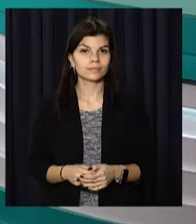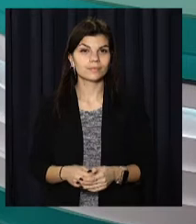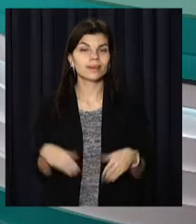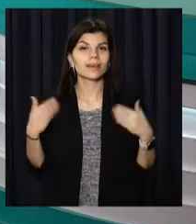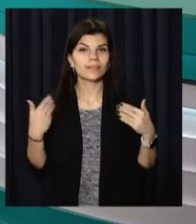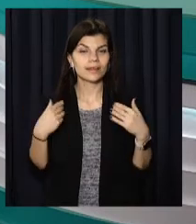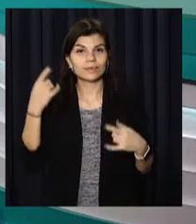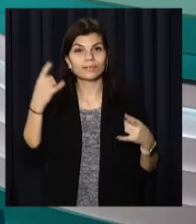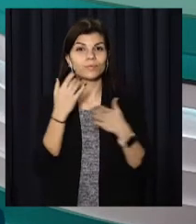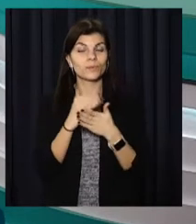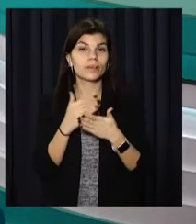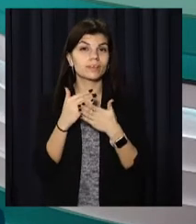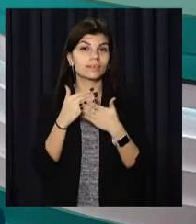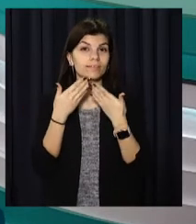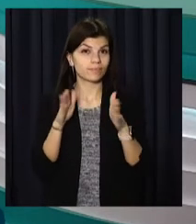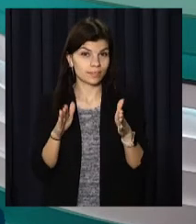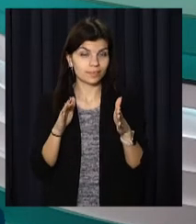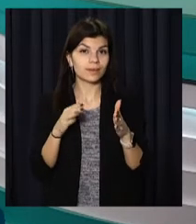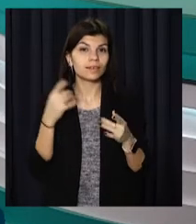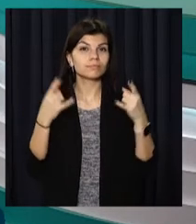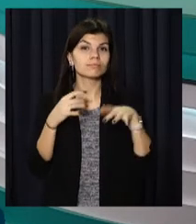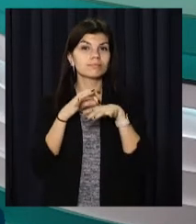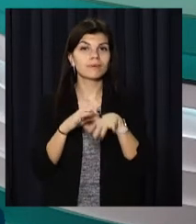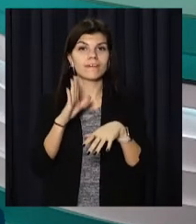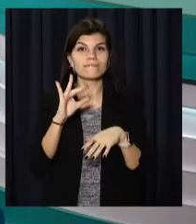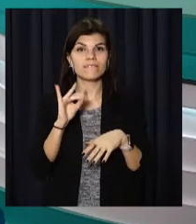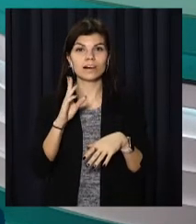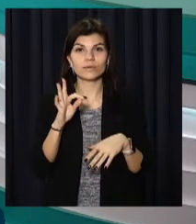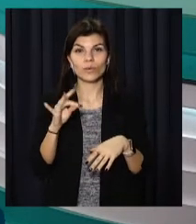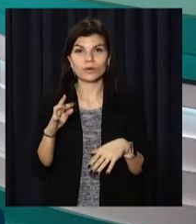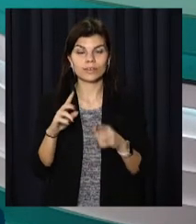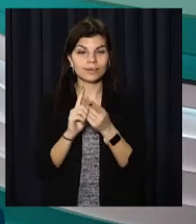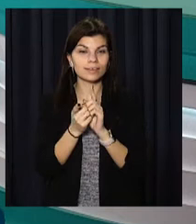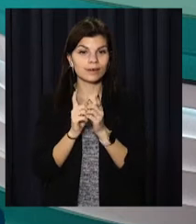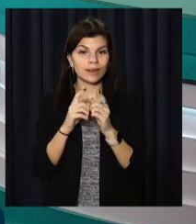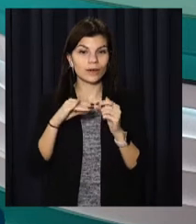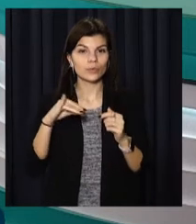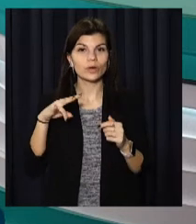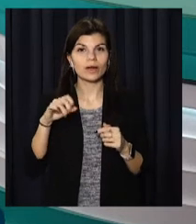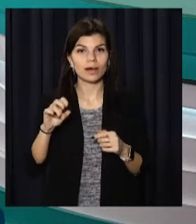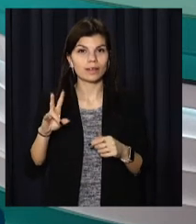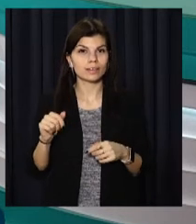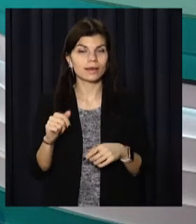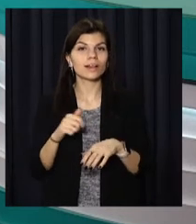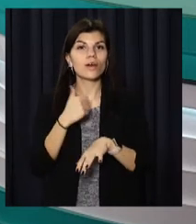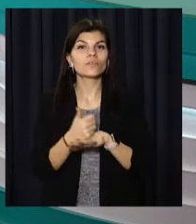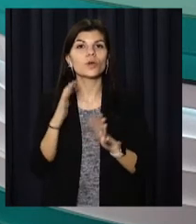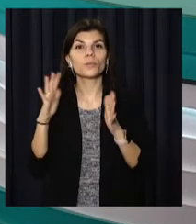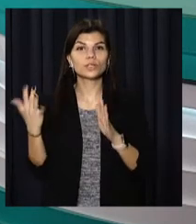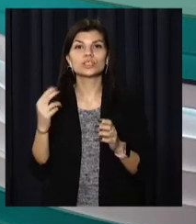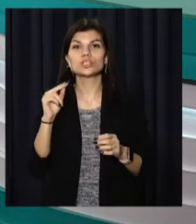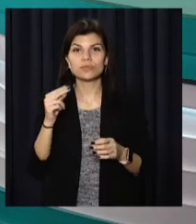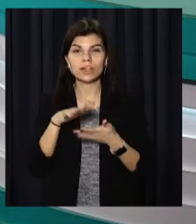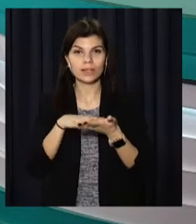Вітаю, з вами новини на відкритому. У студії працюється Вікторія Вахрушина та сордо-перекладачка Юліана Пуговкіна. І про головні події